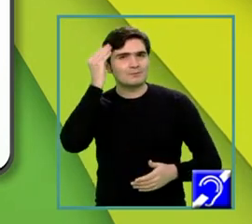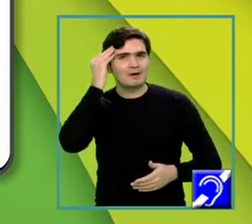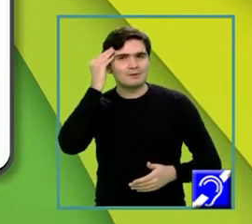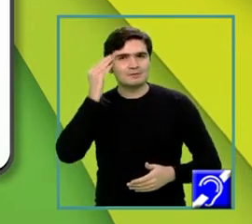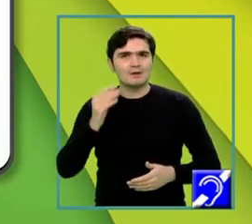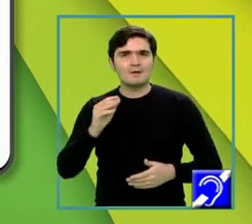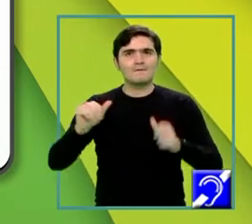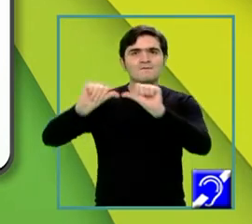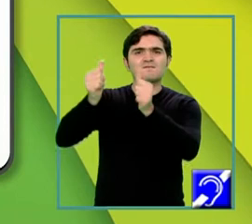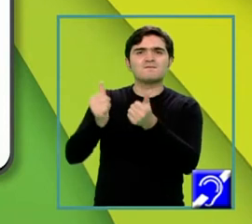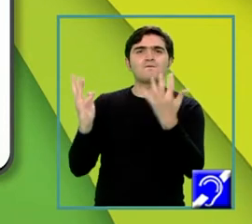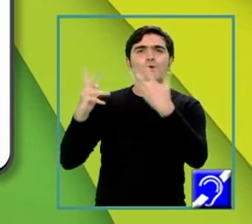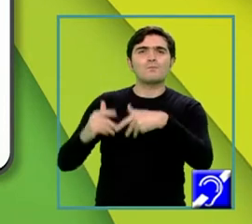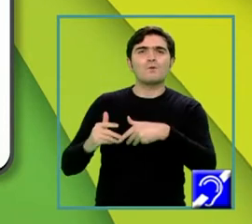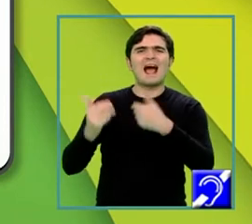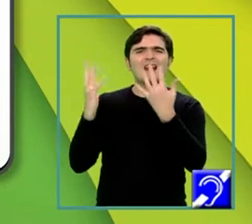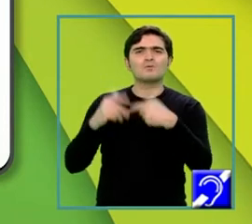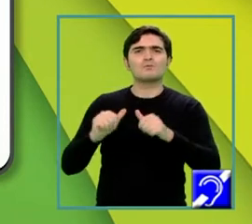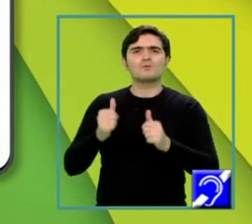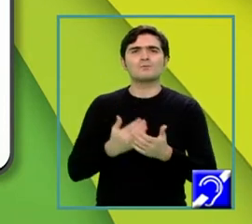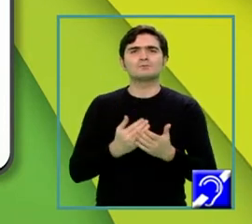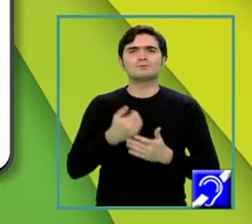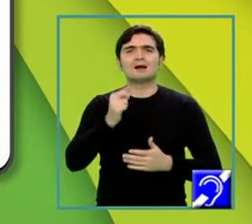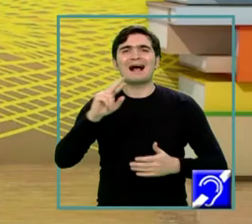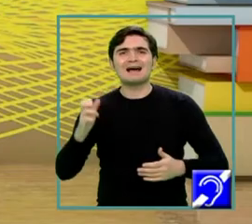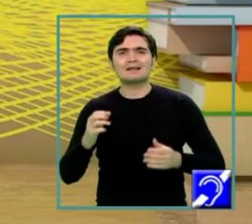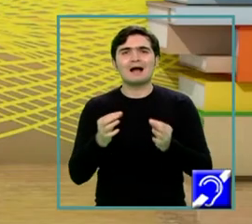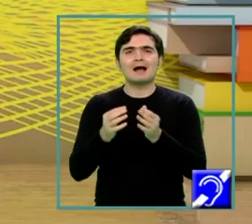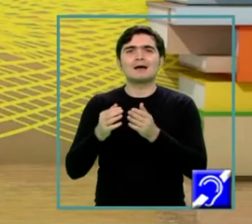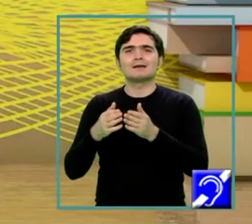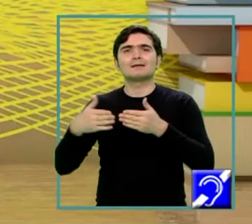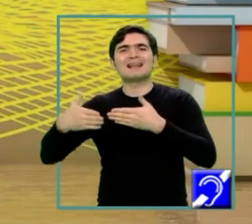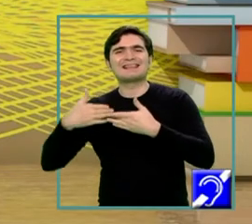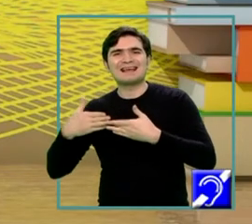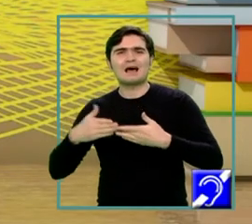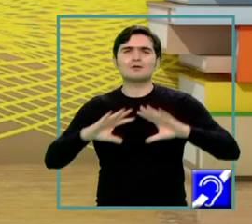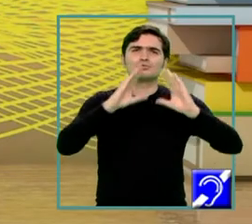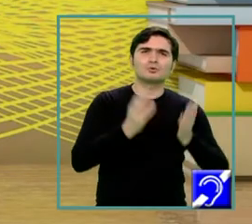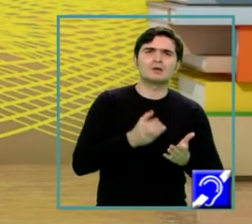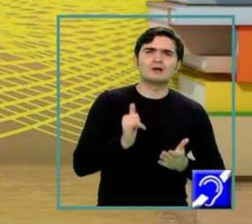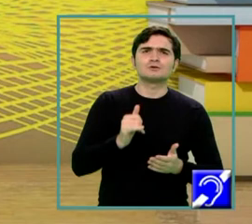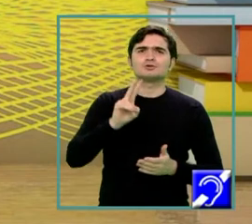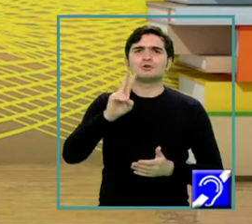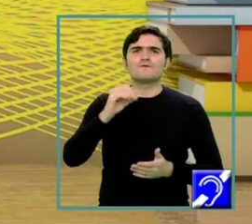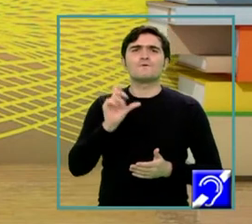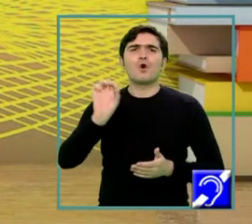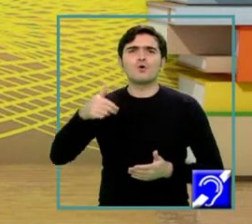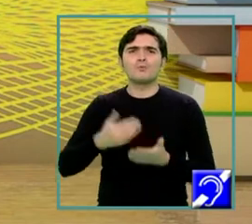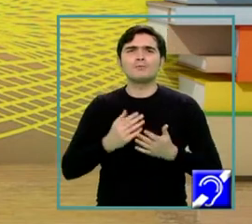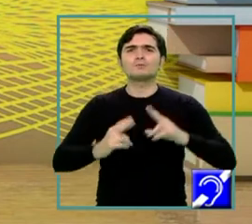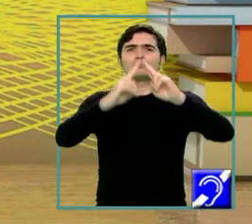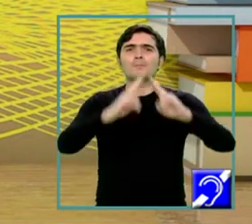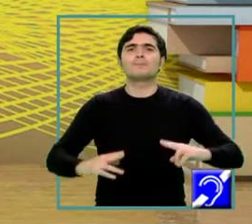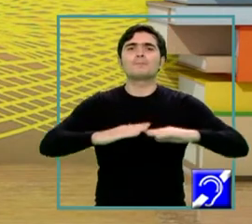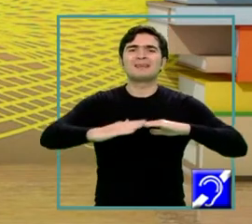de calcul pentru arie laterală, pentru arie totală și pentru volum unei piramide, în general unei piramide regulate și în cazul nostru a unei piramide